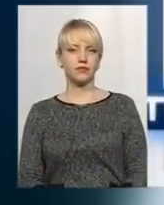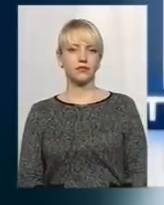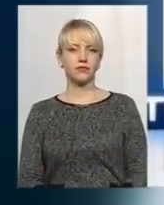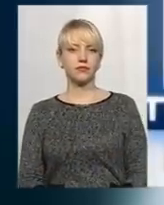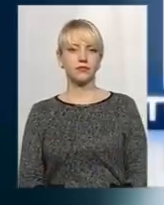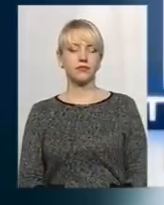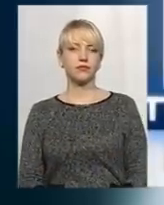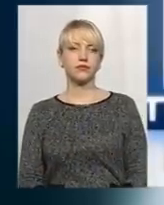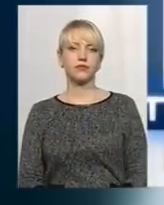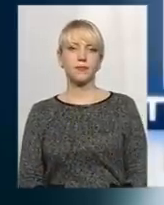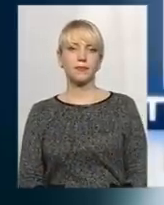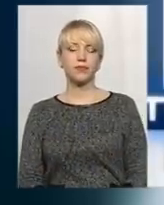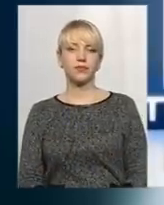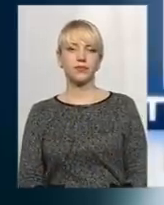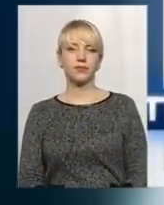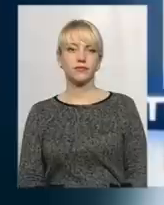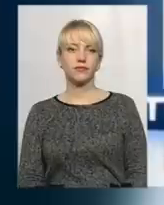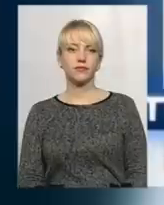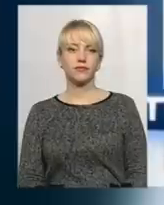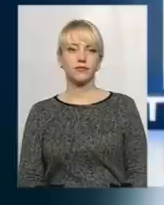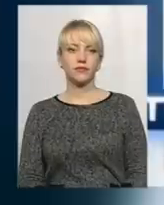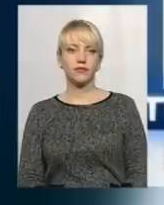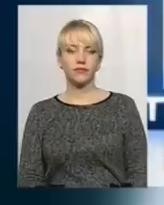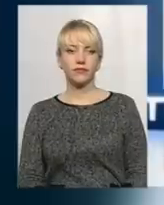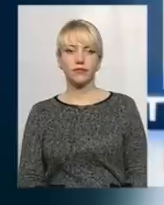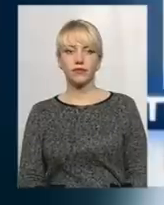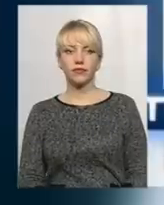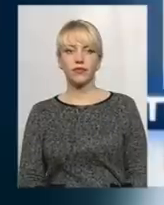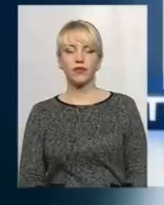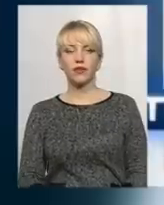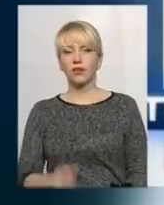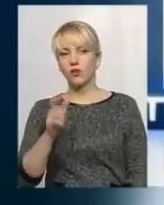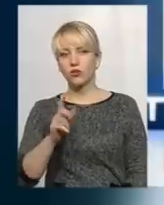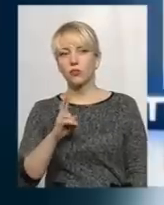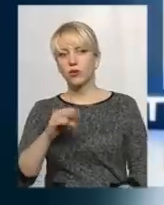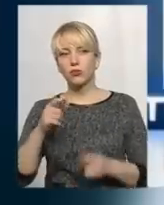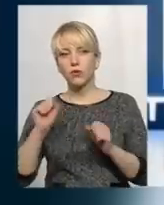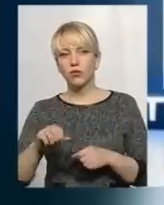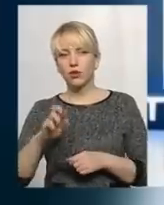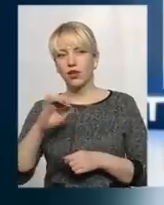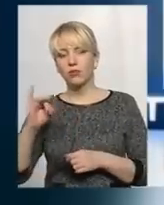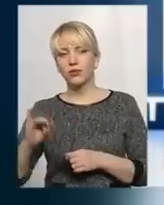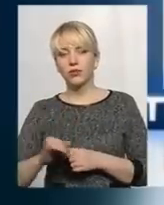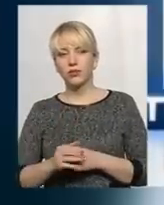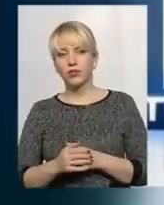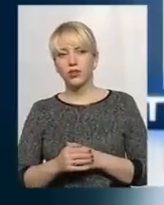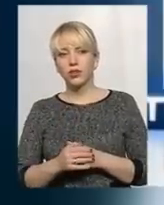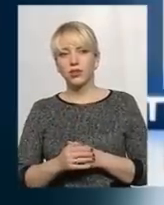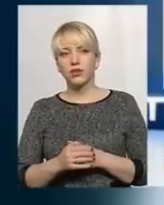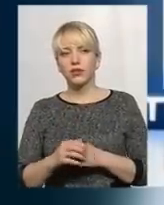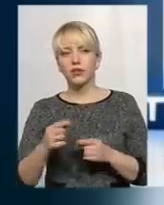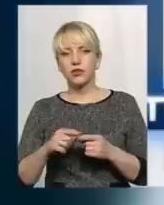проживають, філ локаличні, встановити особу, яка могла б бути причетна до цього